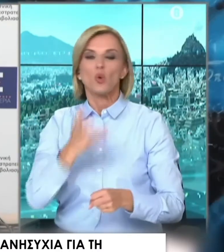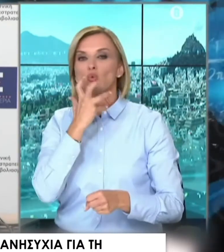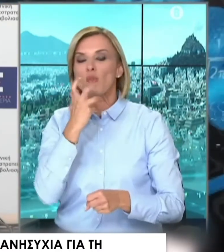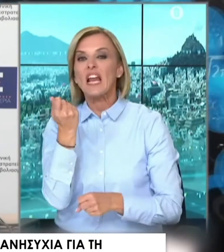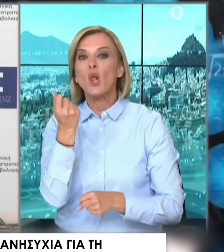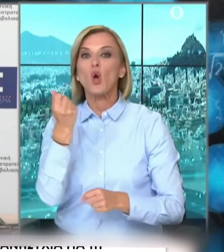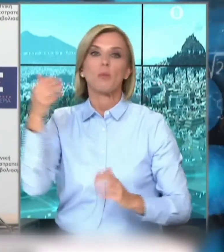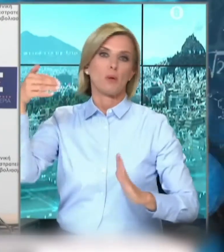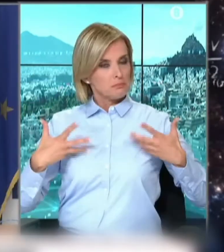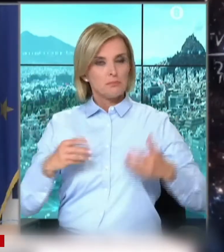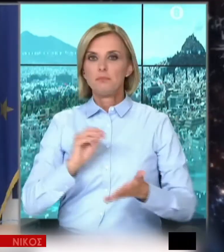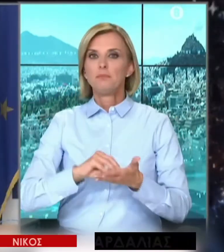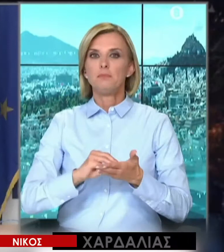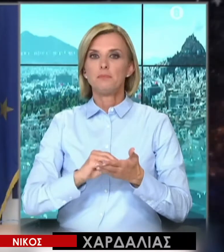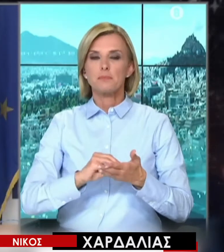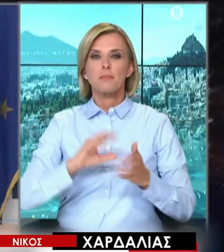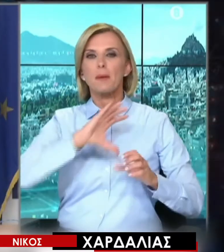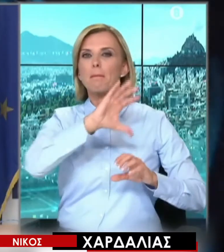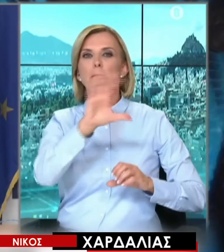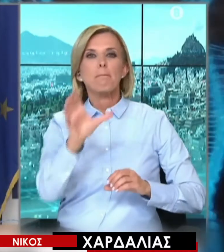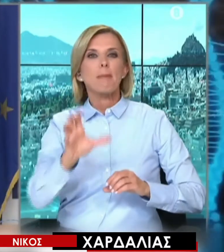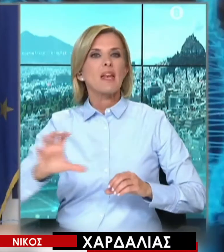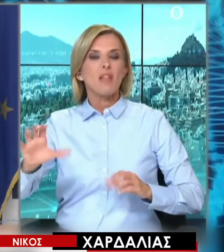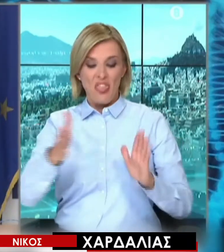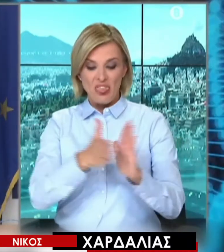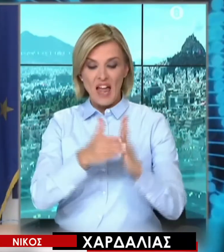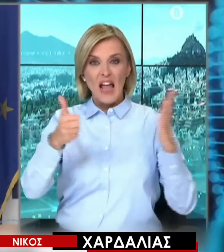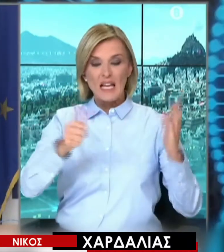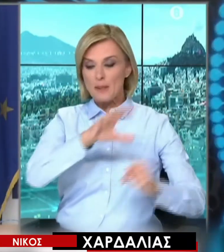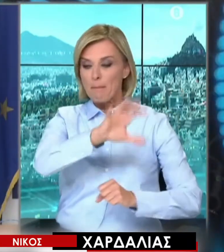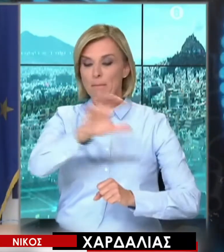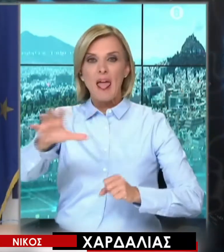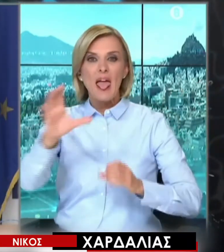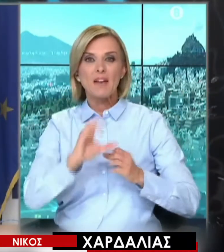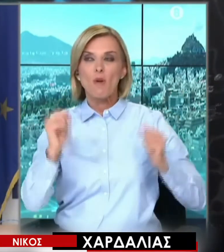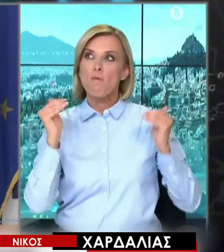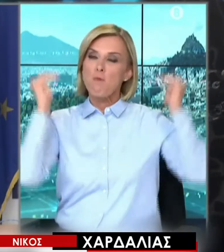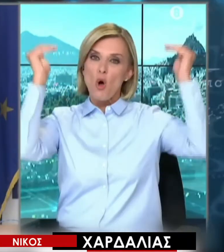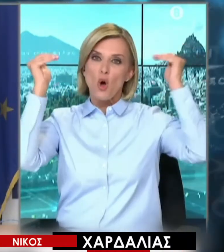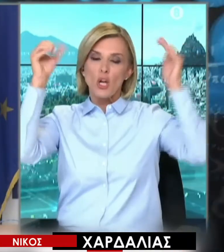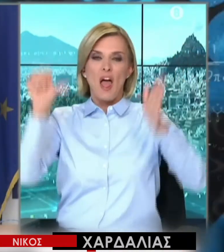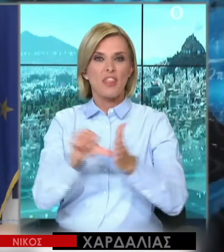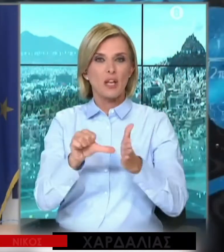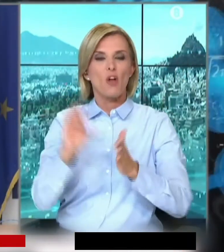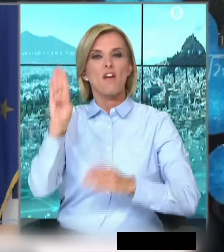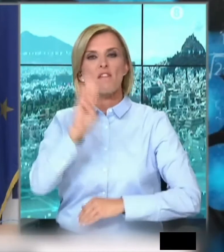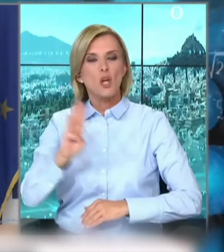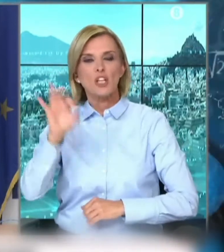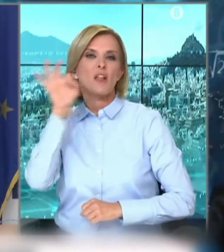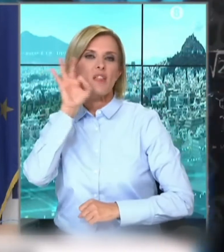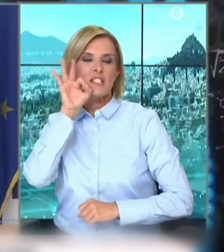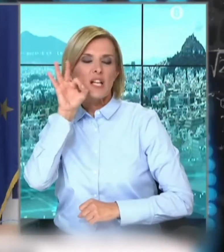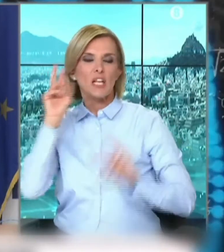οικονομικές επιπτώσεις. Οι 16 περιφερειακές ενότητες βορειού, τομέα Αθηνών, Βιωτίας, Εσσαλονίκης, Ιωαννίνων,